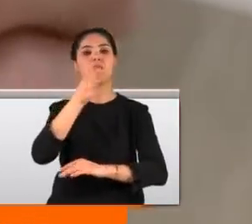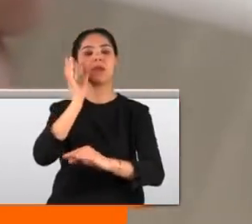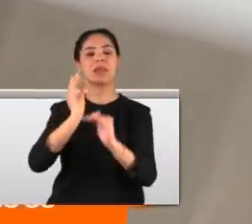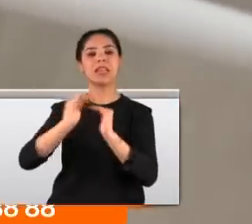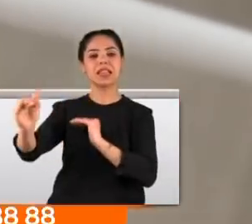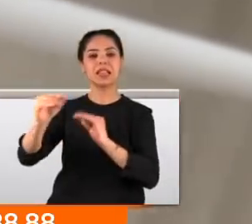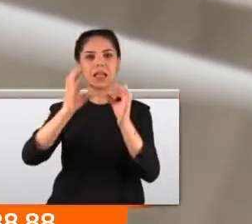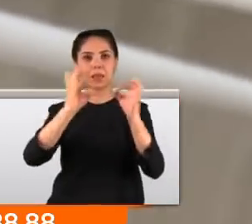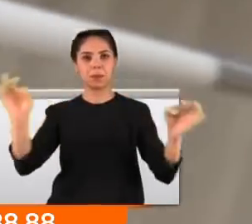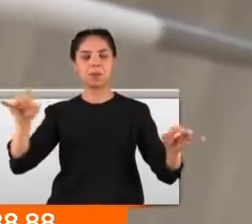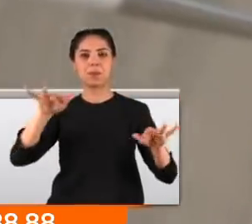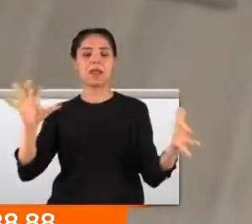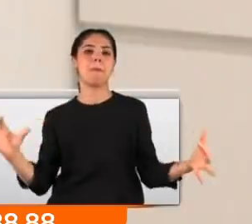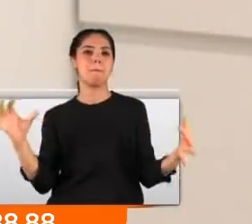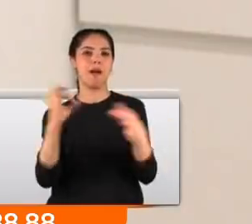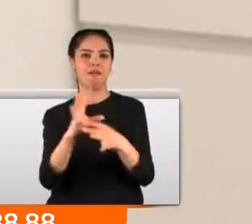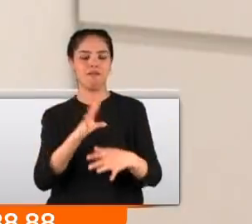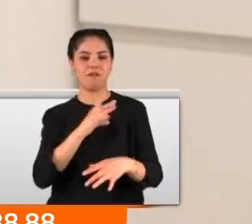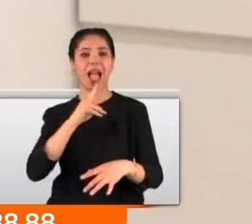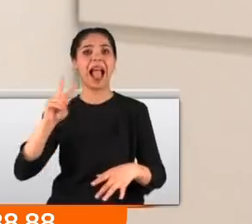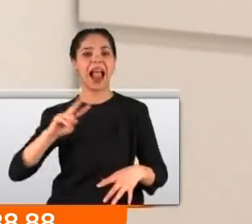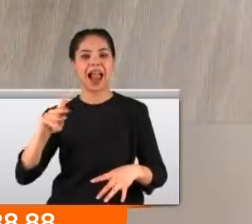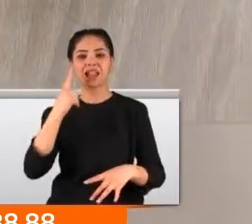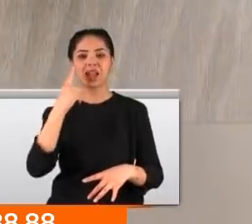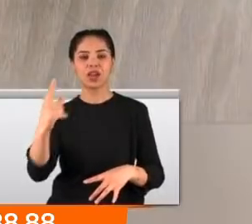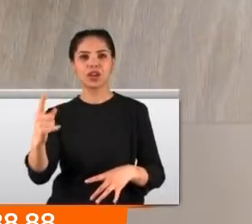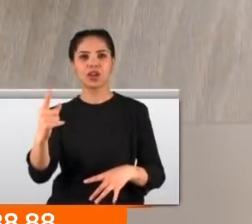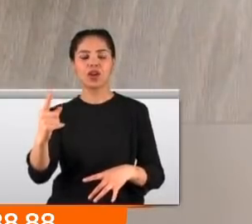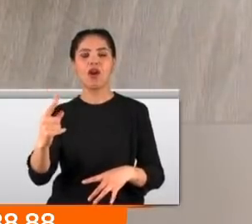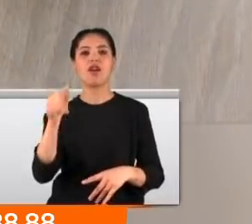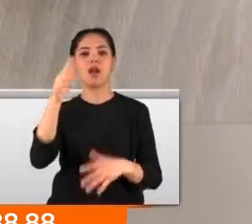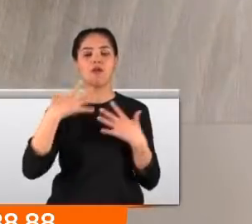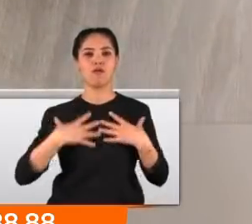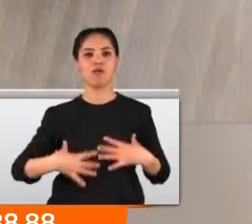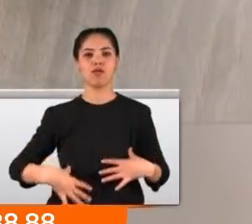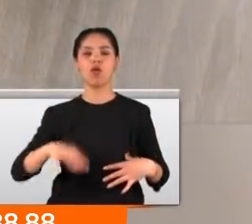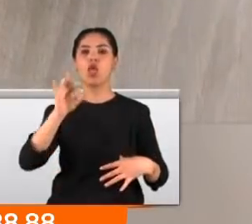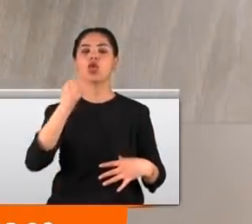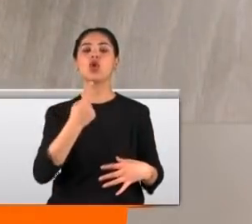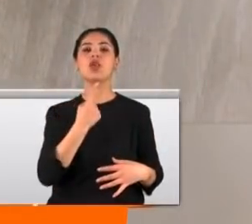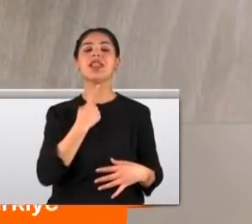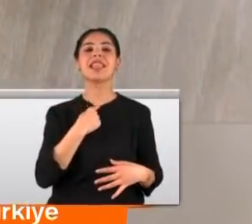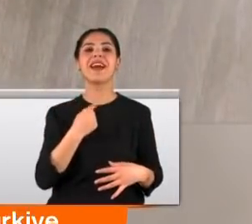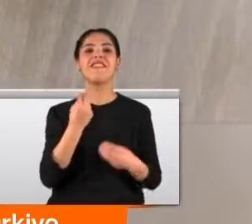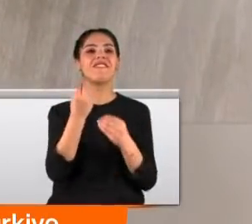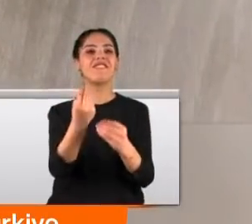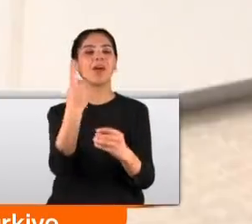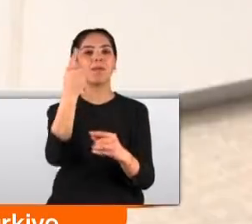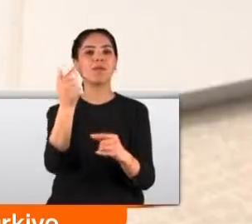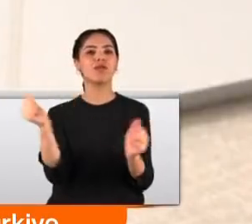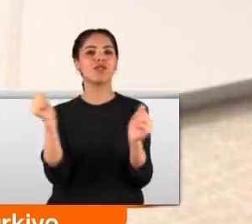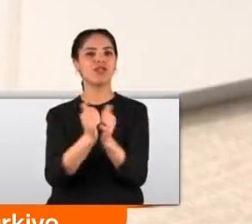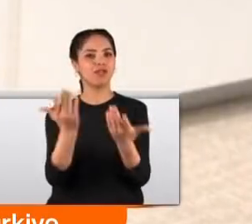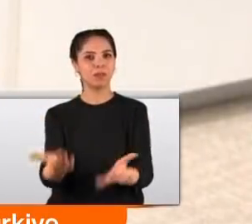çubukları mini bir bilgisayara bağladı. Elektrik akımı sodyum iyonları sayesinde ağızdaki tuz tadını bir buçuk kat arttırdı.